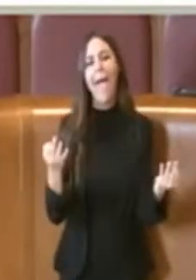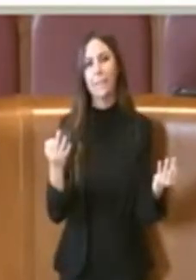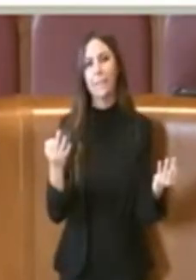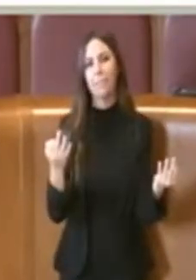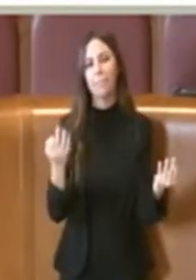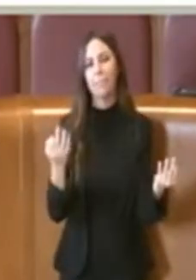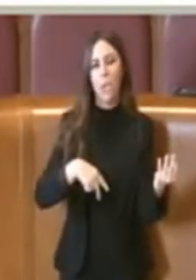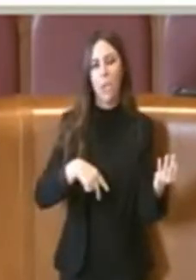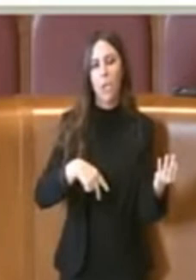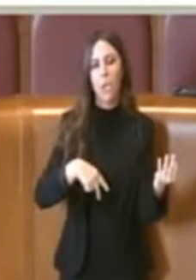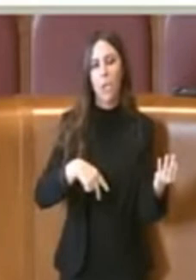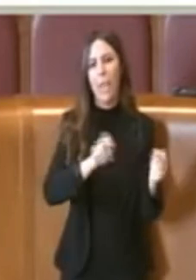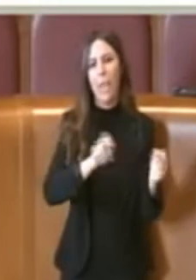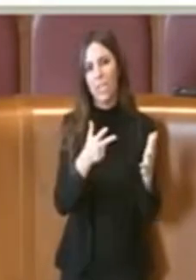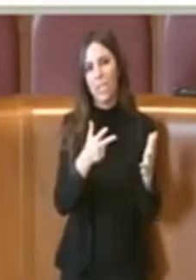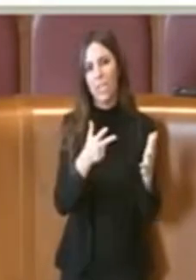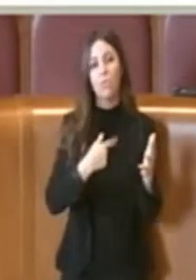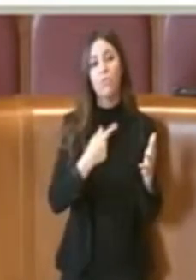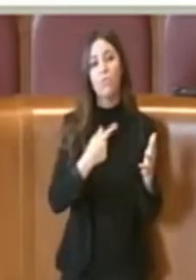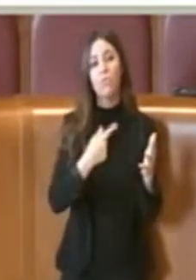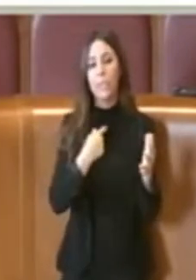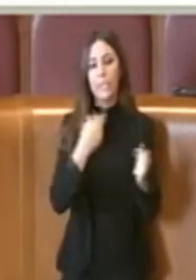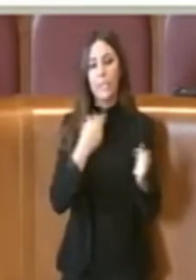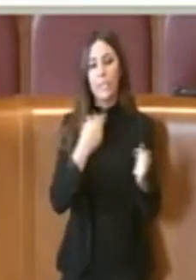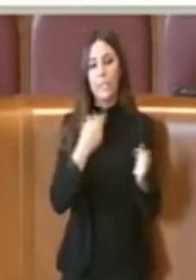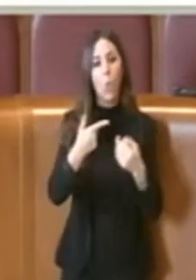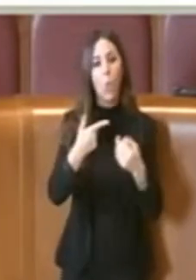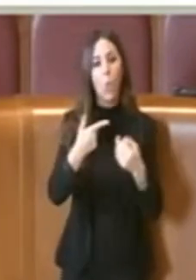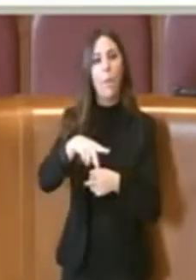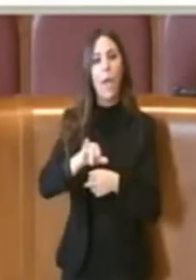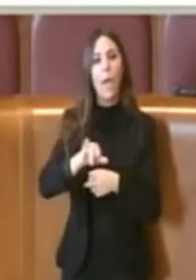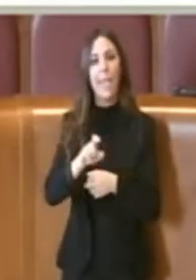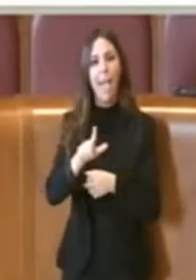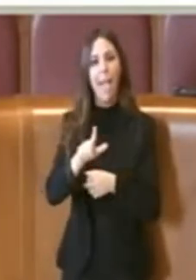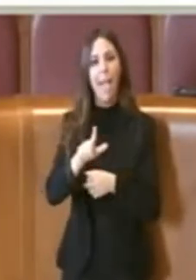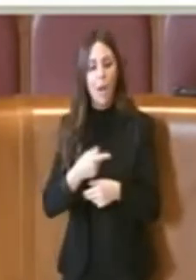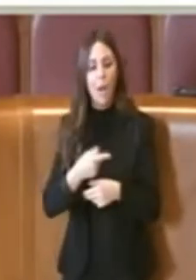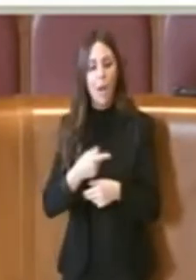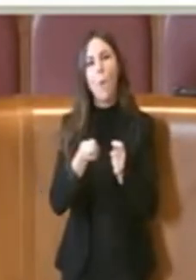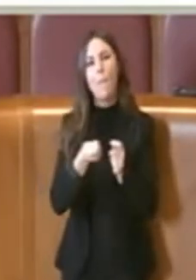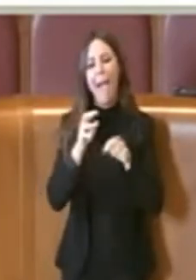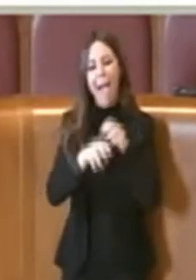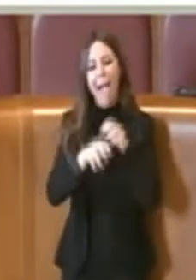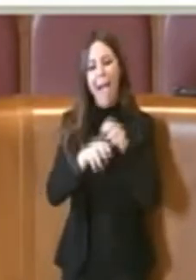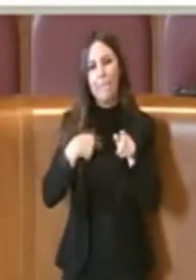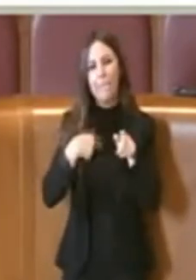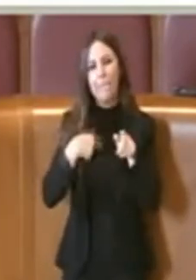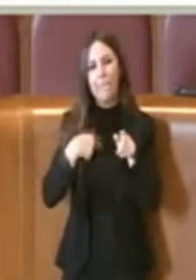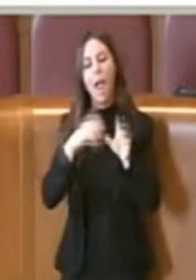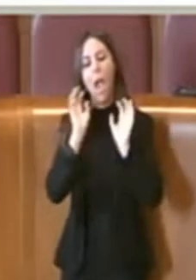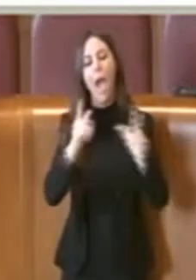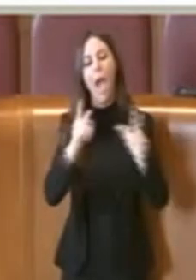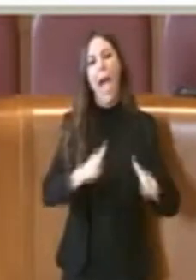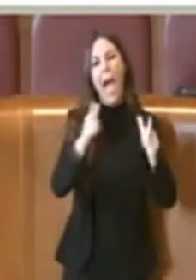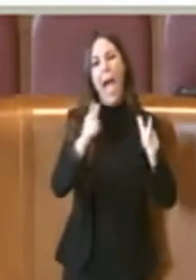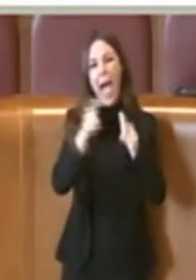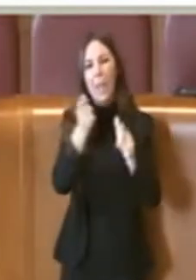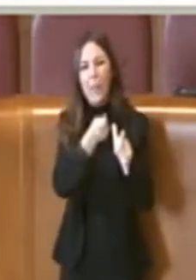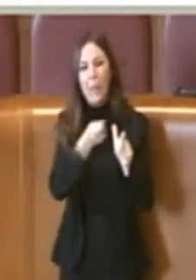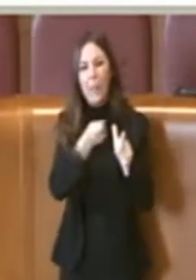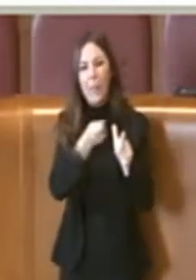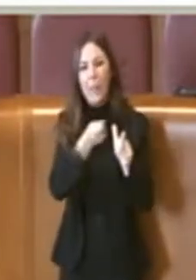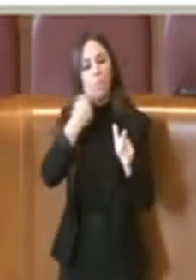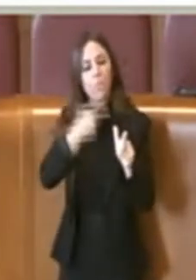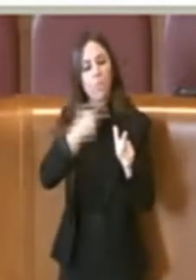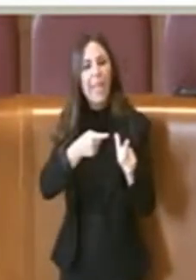2018. Parliamo della Tumaiella parvicornis, è appunto la cuciniglia che ha attaccato gli alberi. Ovviamente parliamo